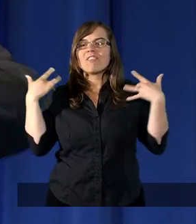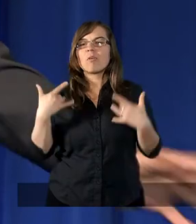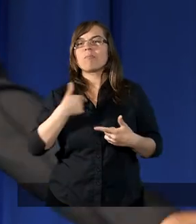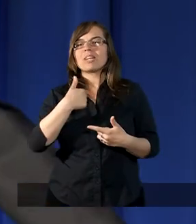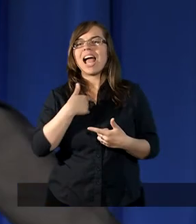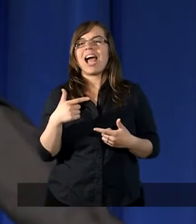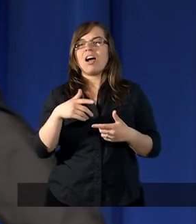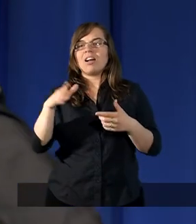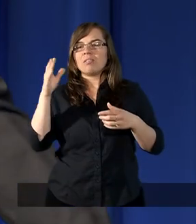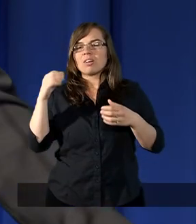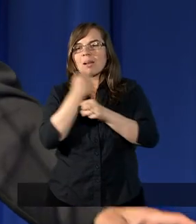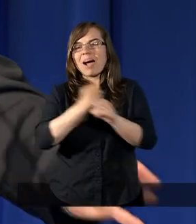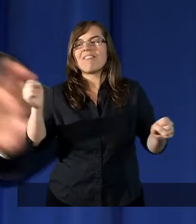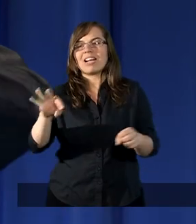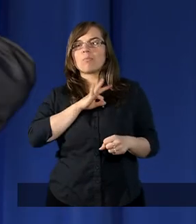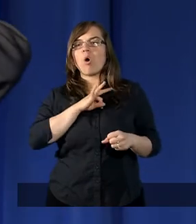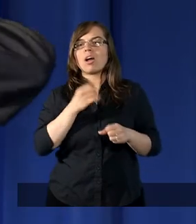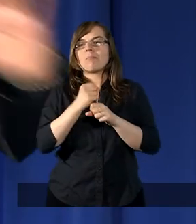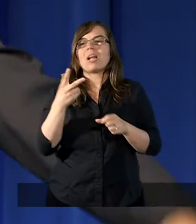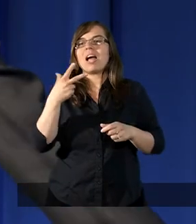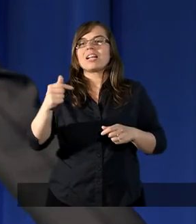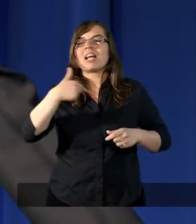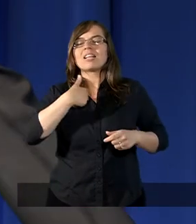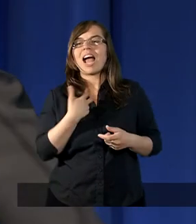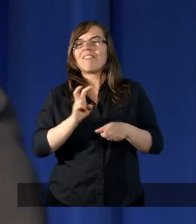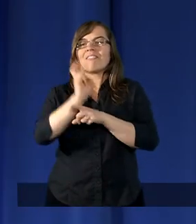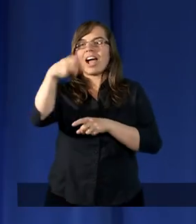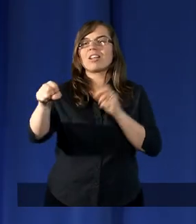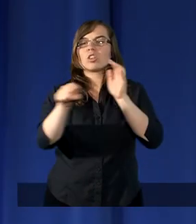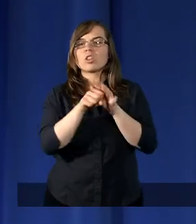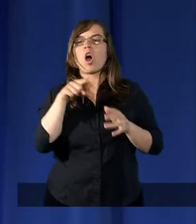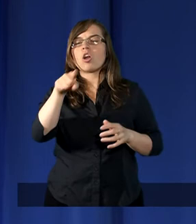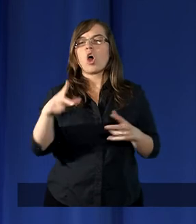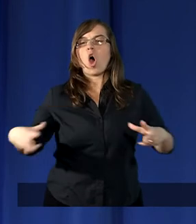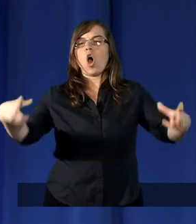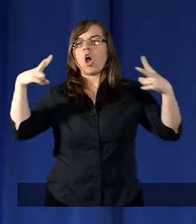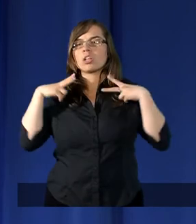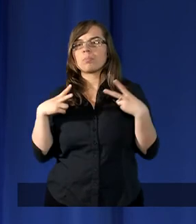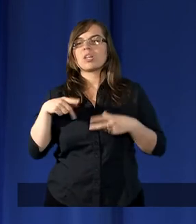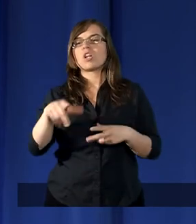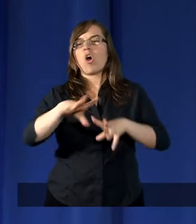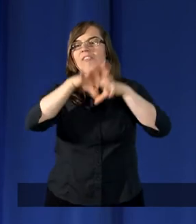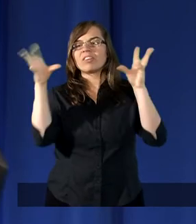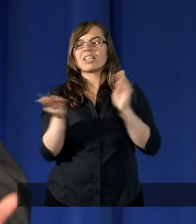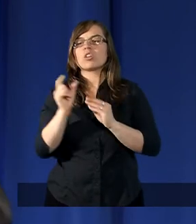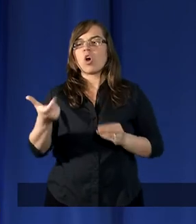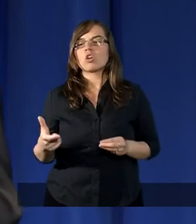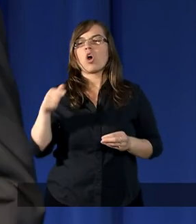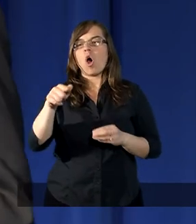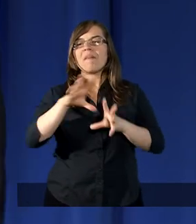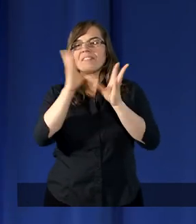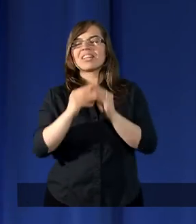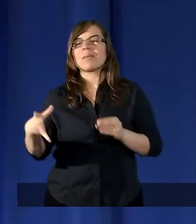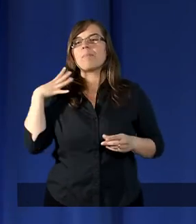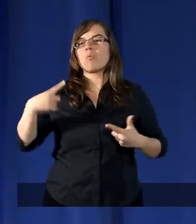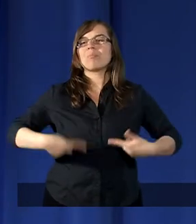moje zbawienie przekreśli. Niech ja nie wejdę do odpocznienia to wszystko, o czym